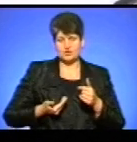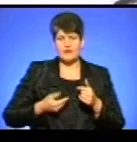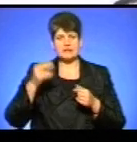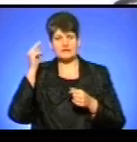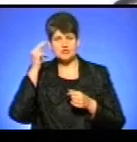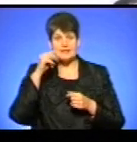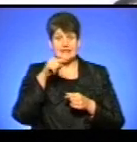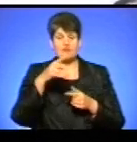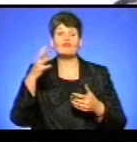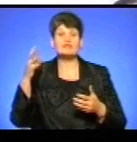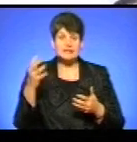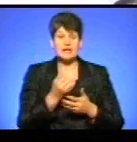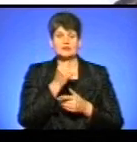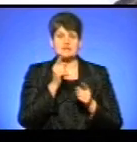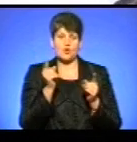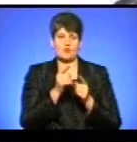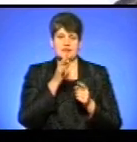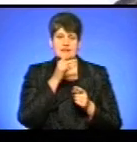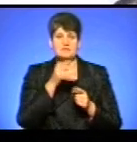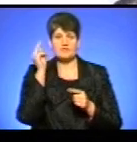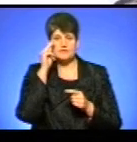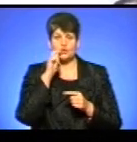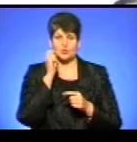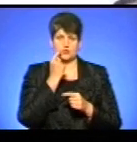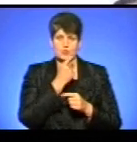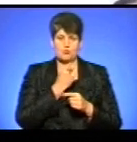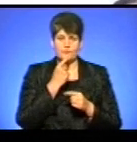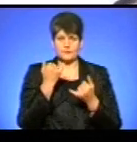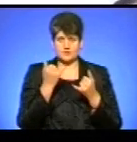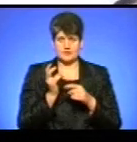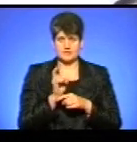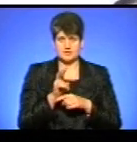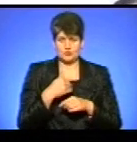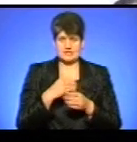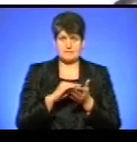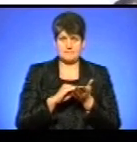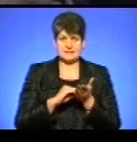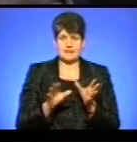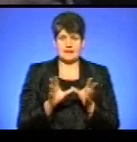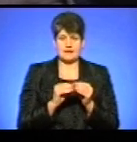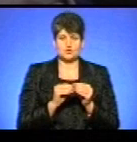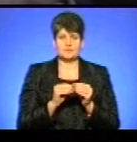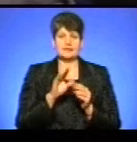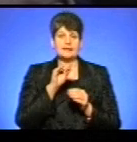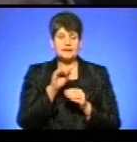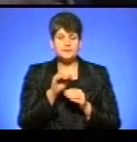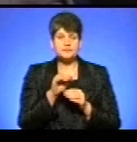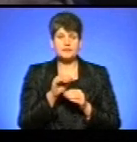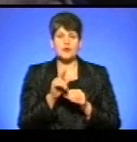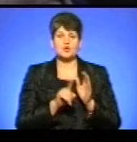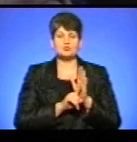навчаються. І їм вдалося за короткий термін вивчити українську мову, тому вони сьогодні завітали до нас писати разом диктант. Радіодиктант